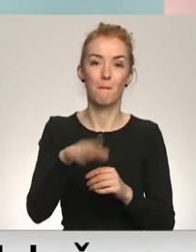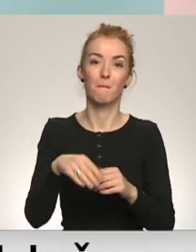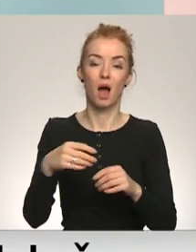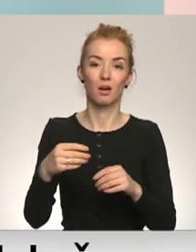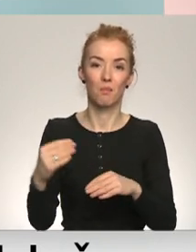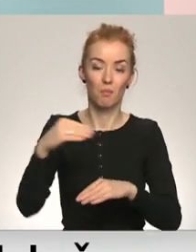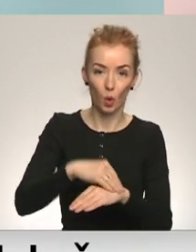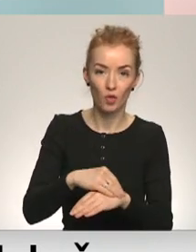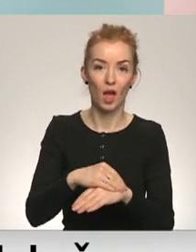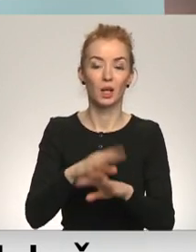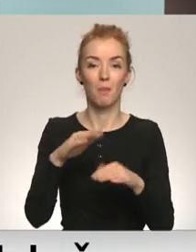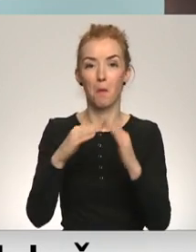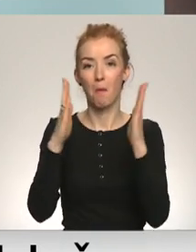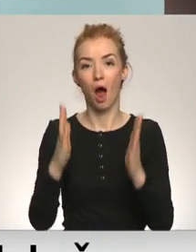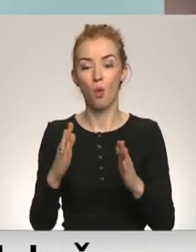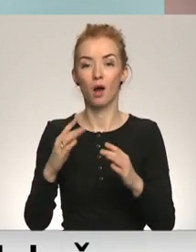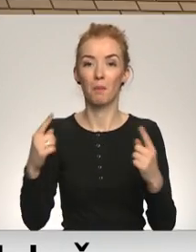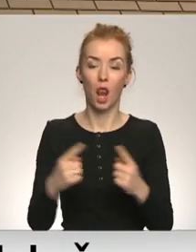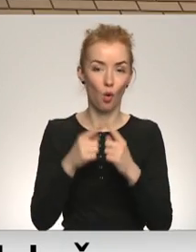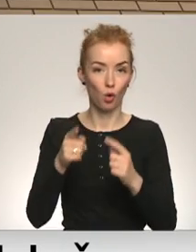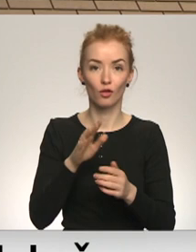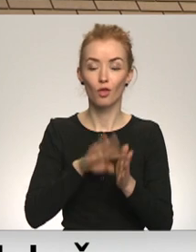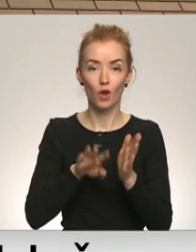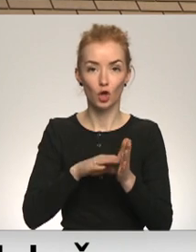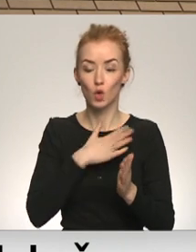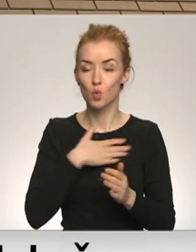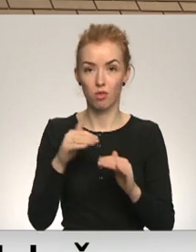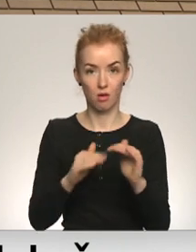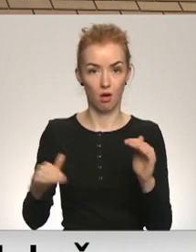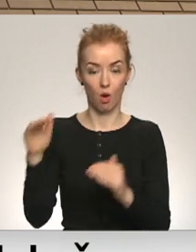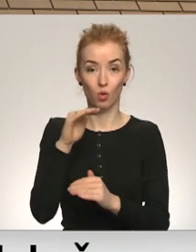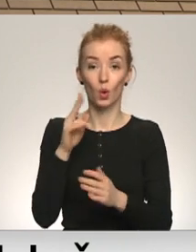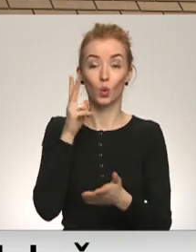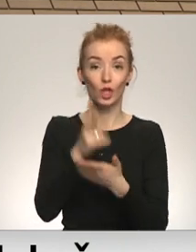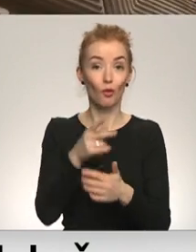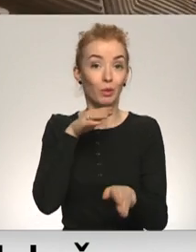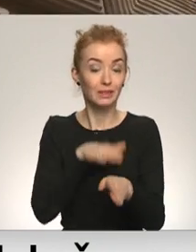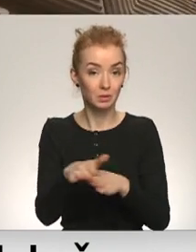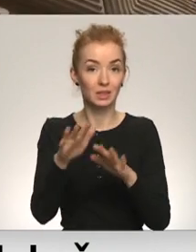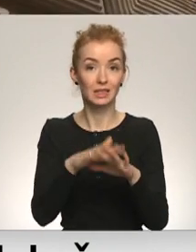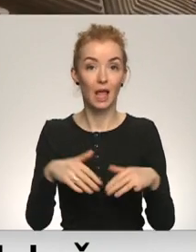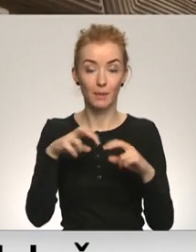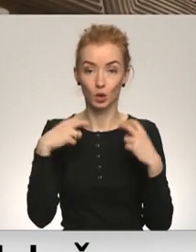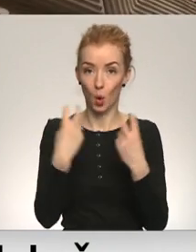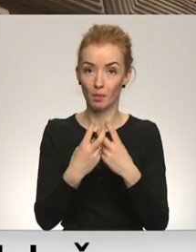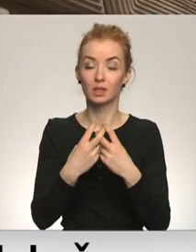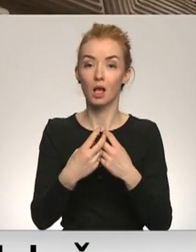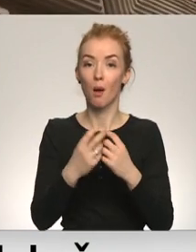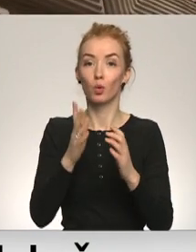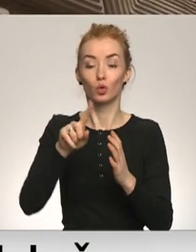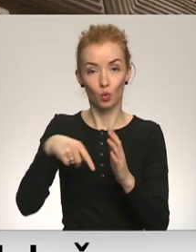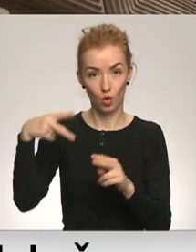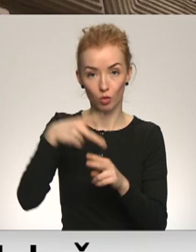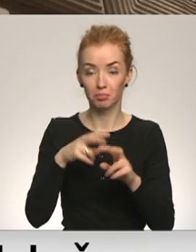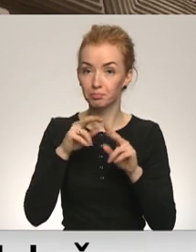mājoku pielāgošanu ļoti, ļoti neadekvāta augsts. Pie uzdoto uzdevumu izpildes saimas komisijas solāt griezties vēlreiz, lai